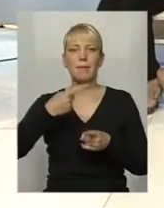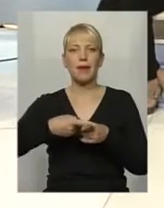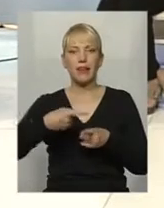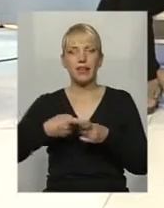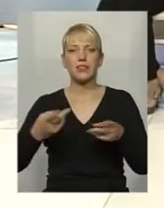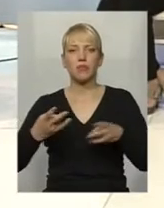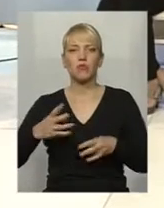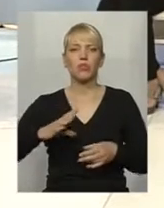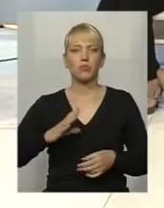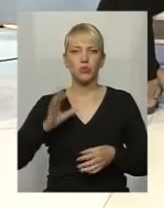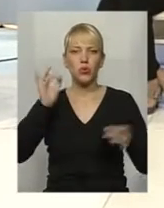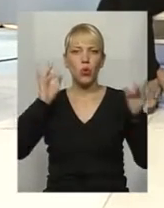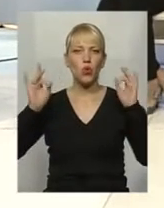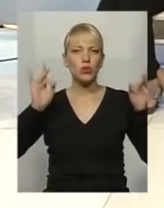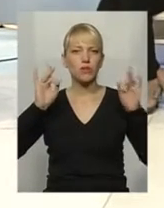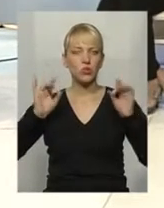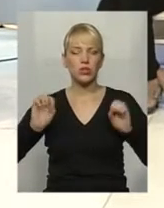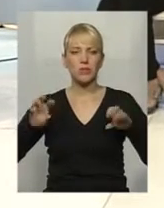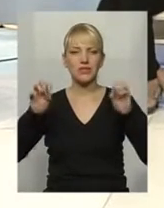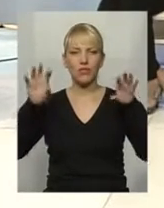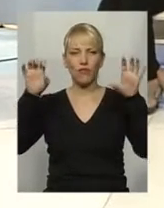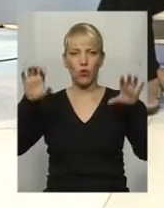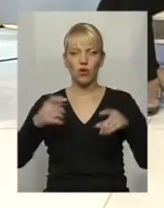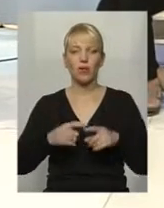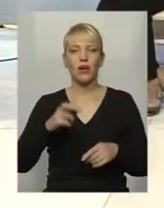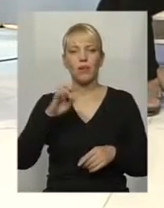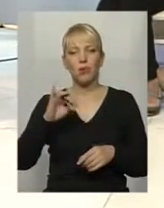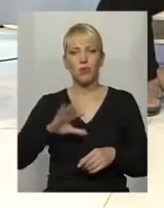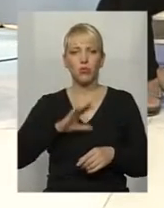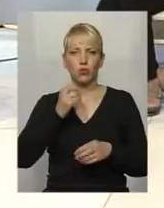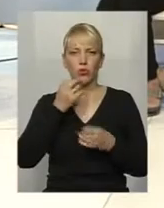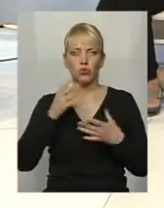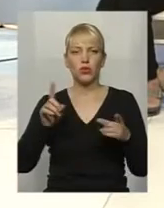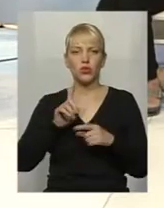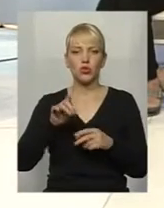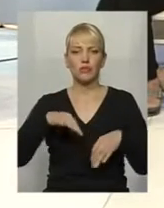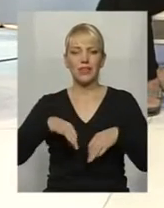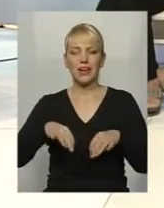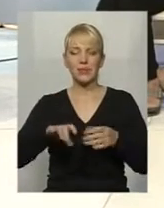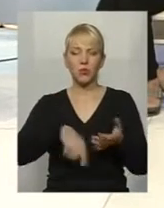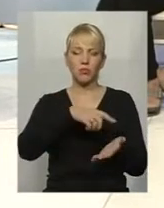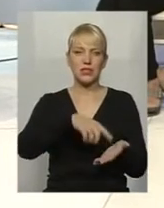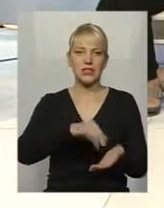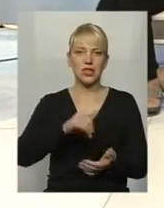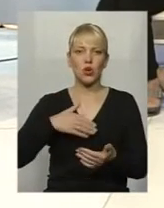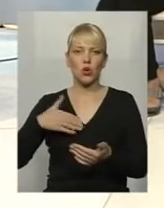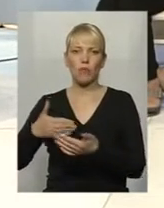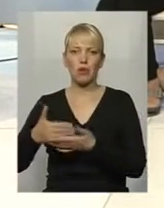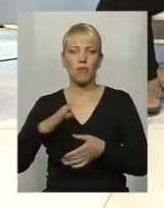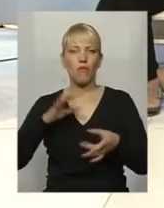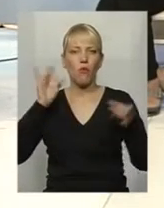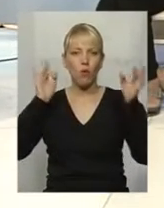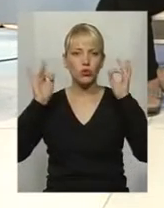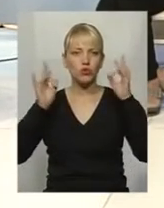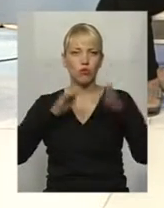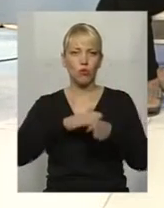мають бути з озвученими світлофорами. Дуже було б добре, якби транспорт міський, громадський теж був би озвучений